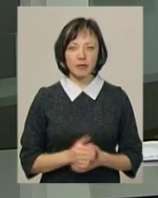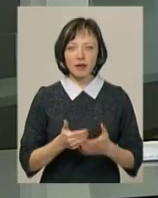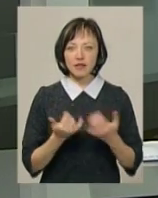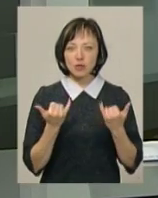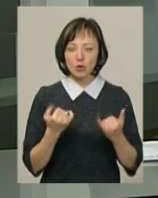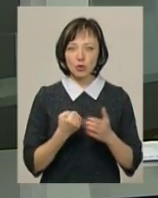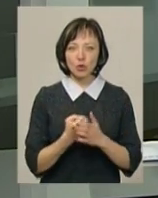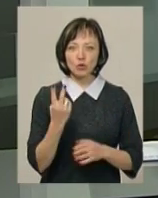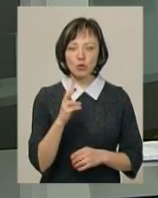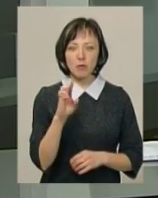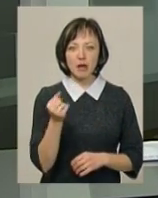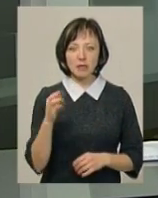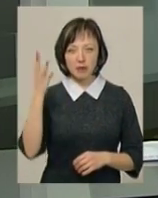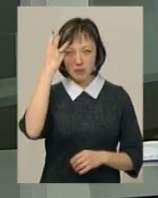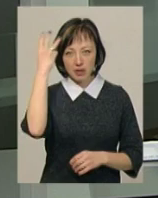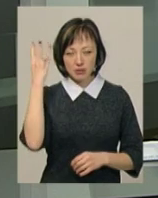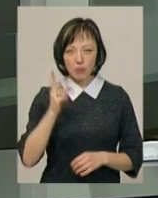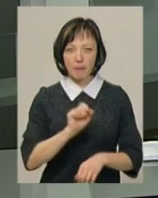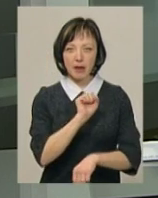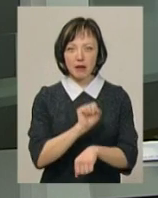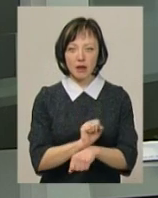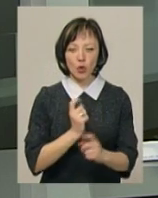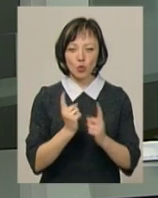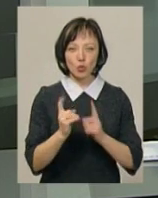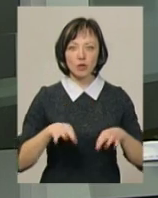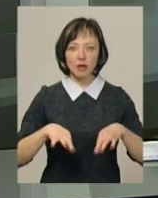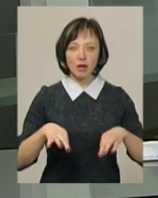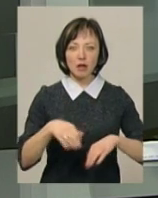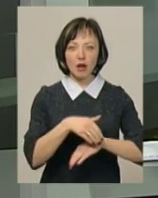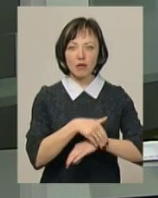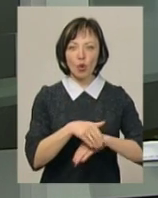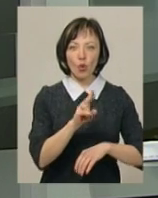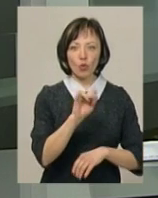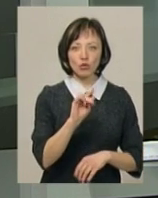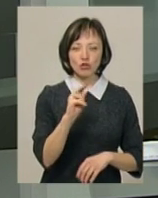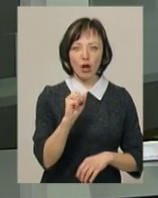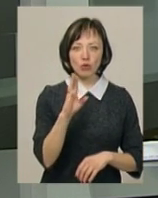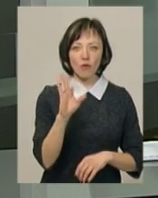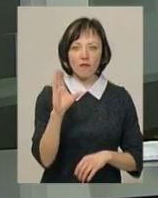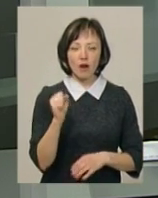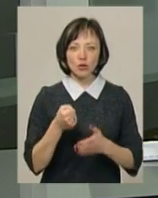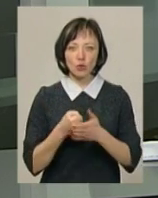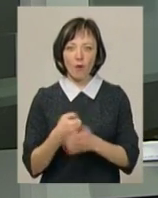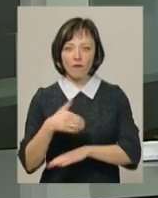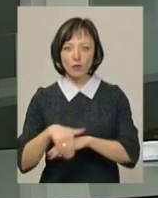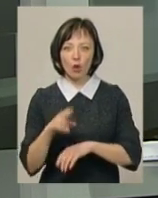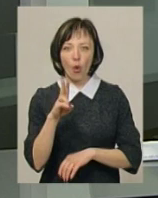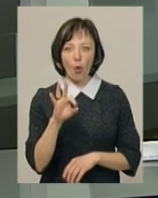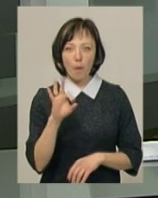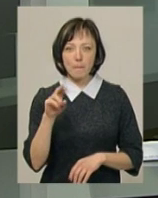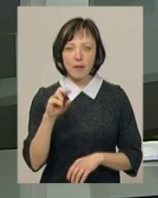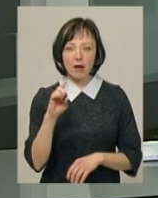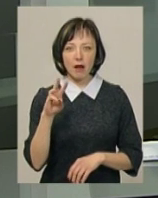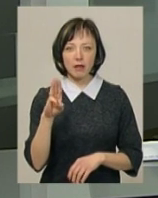сьогодні до 2 березня в Хмельницькому перекриють рух транспорту від провулки Курчатова до вулиці Кооперативної. Обмеження пов